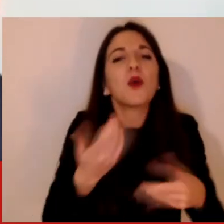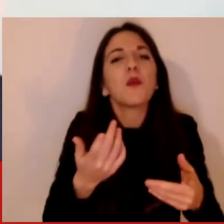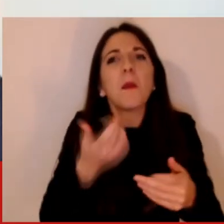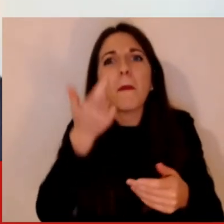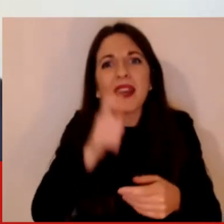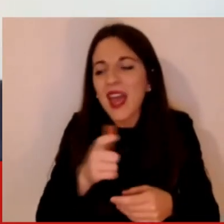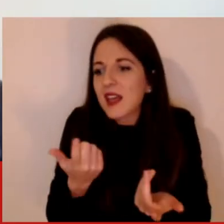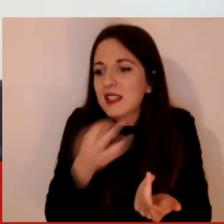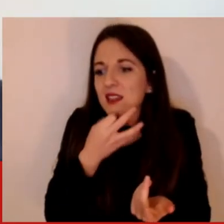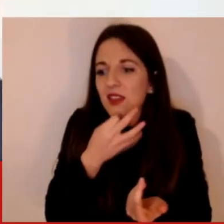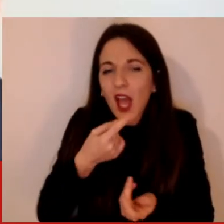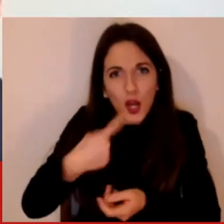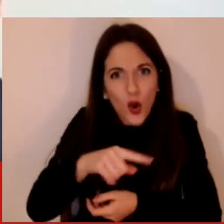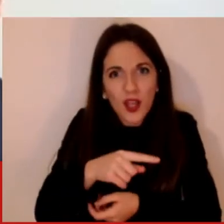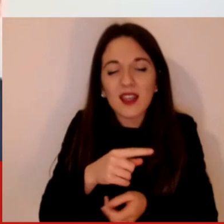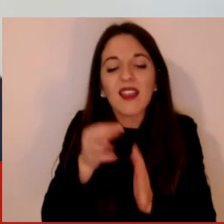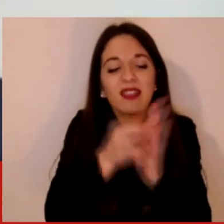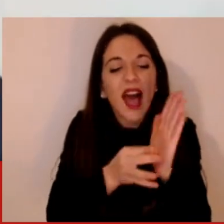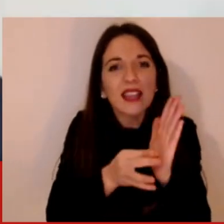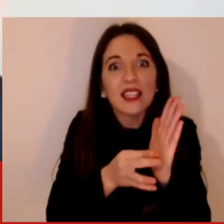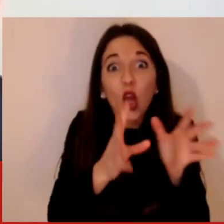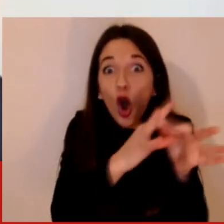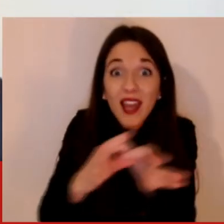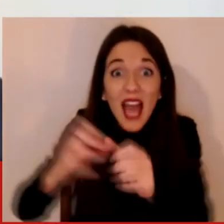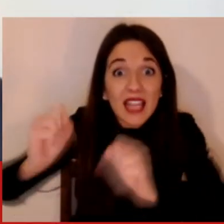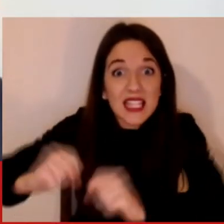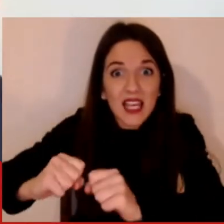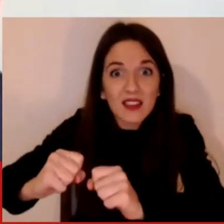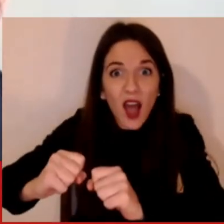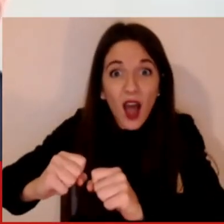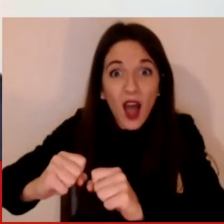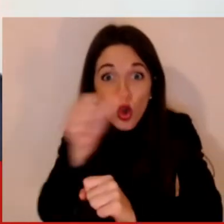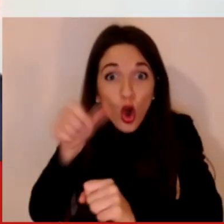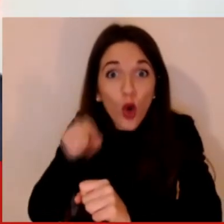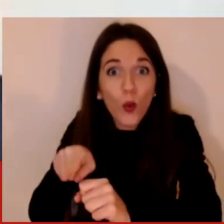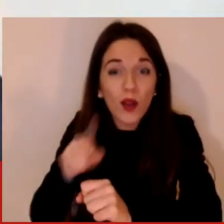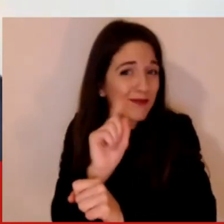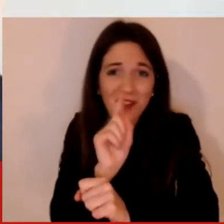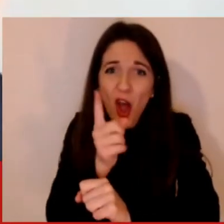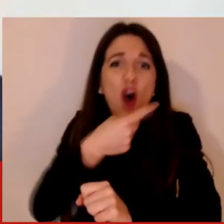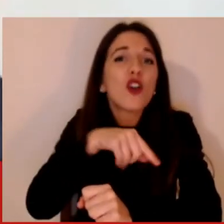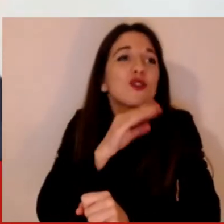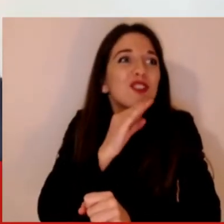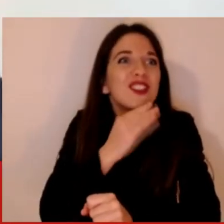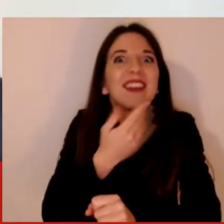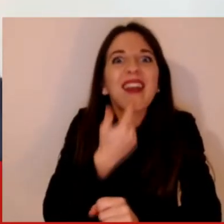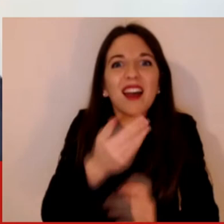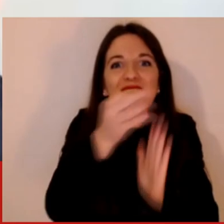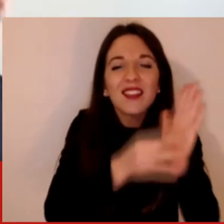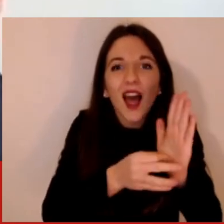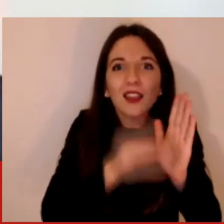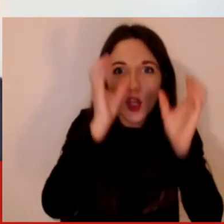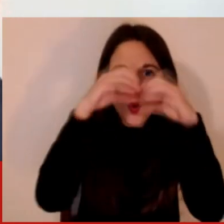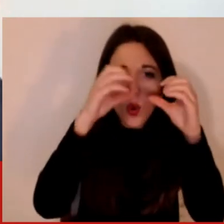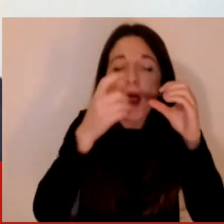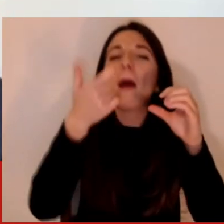soprattutto di nuovo vedete aggira completamente questo problema della teoria, cioè io non devo capire come l'influenza si diffonde, perché si sta